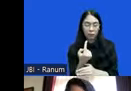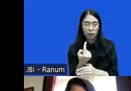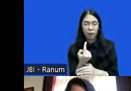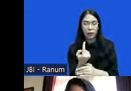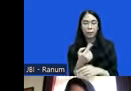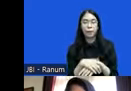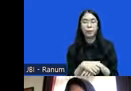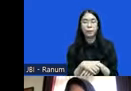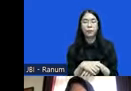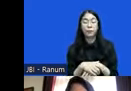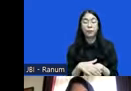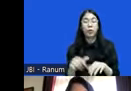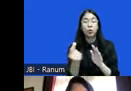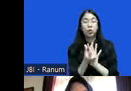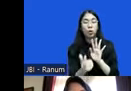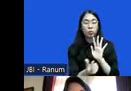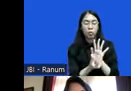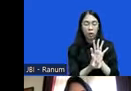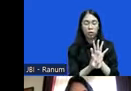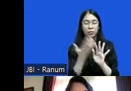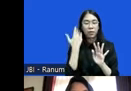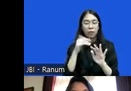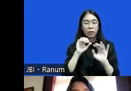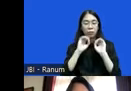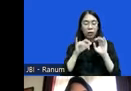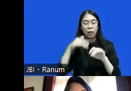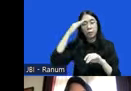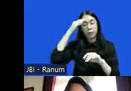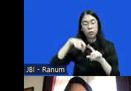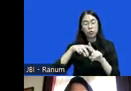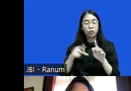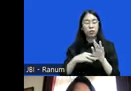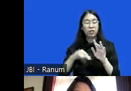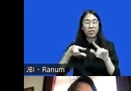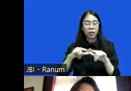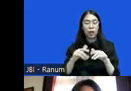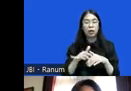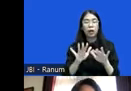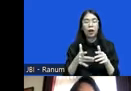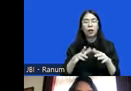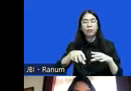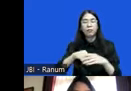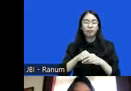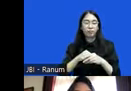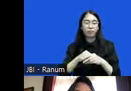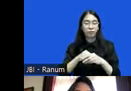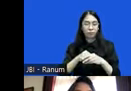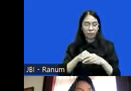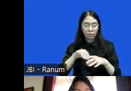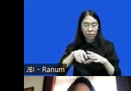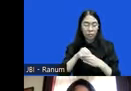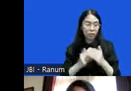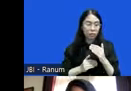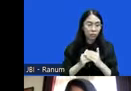macam penyusunan undang-undang yang tadi disebutkan mas Kurnia tanpa melibatkan meaningful participation dan kemudian